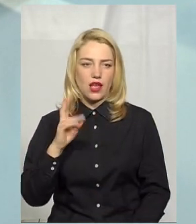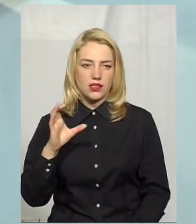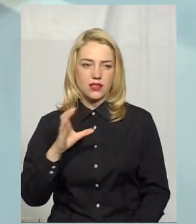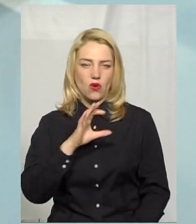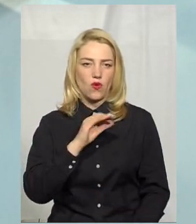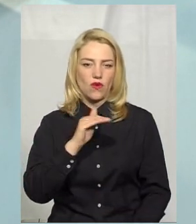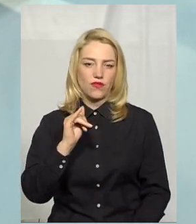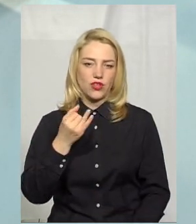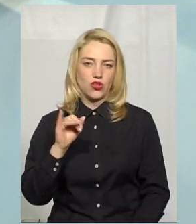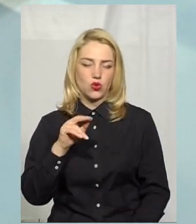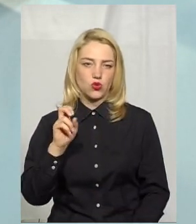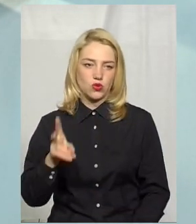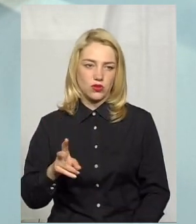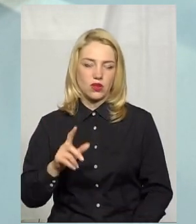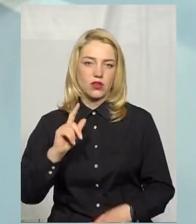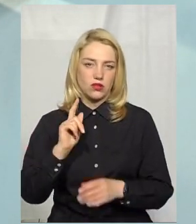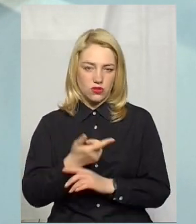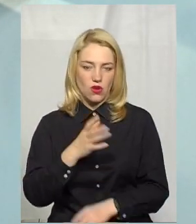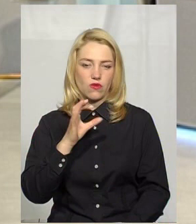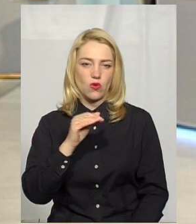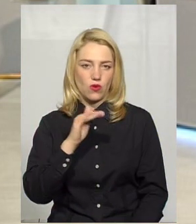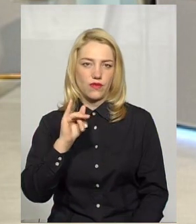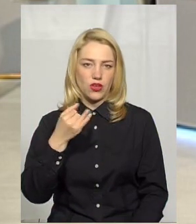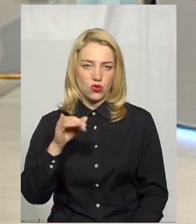Руслан Офійчук відповідно Знову Руслана Офійчук Так